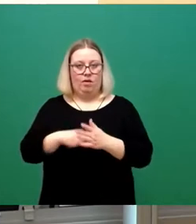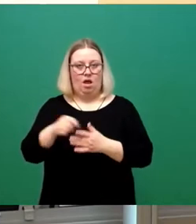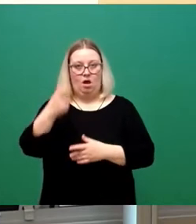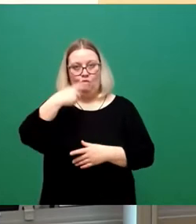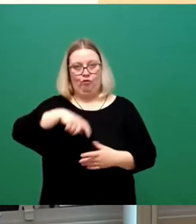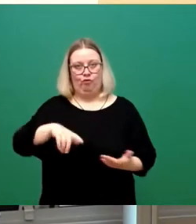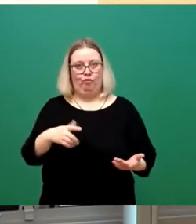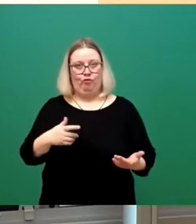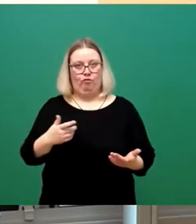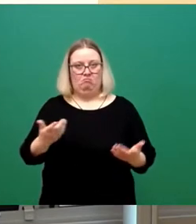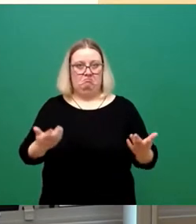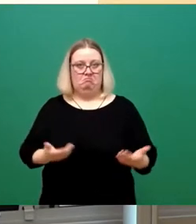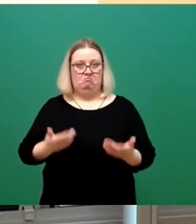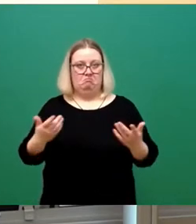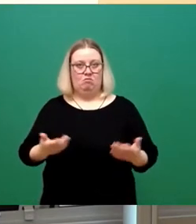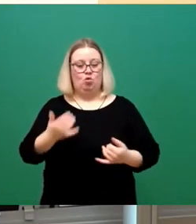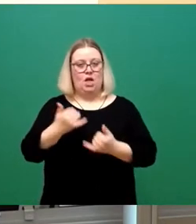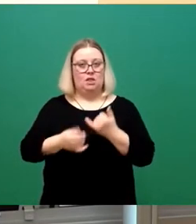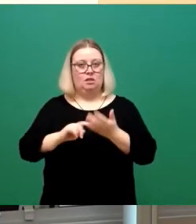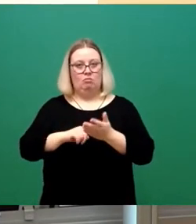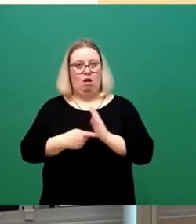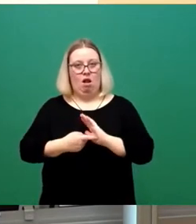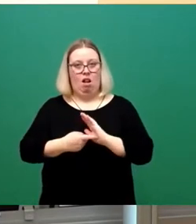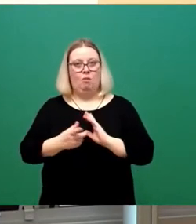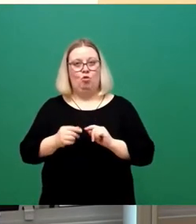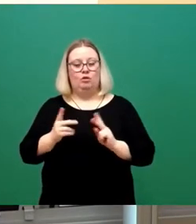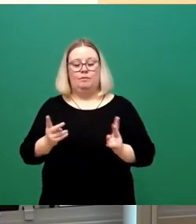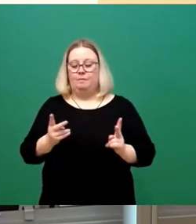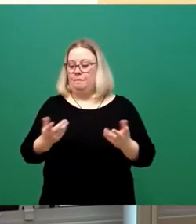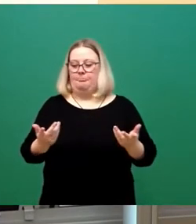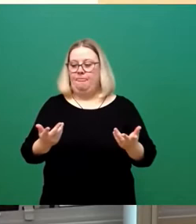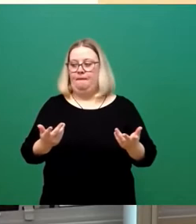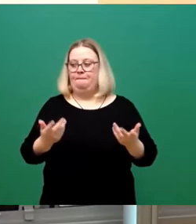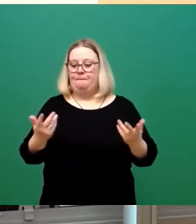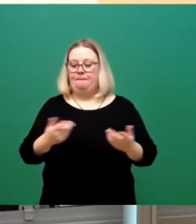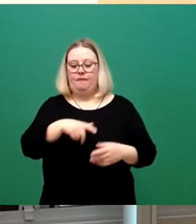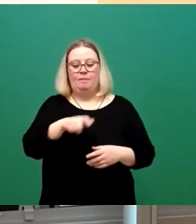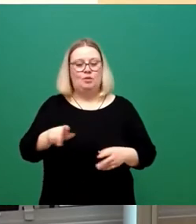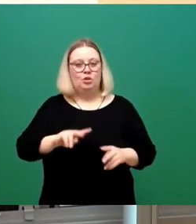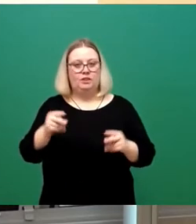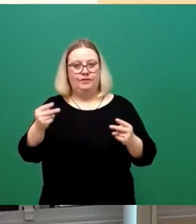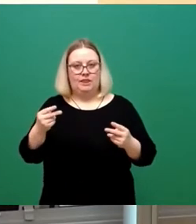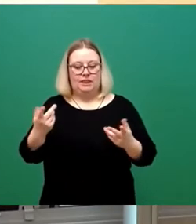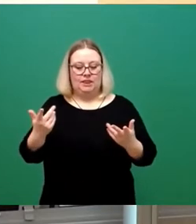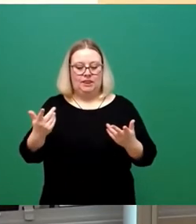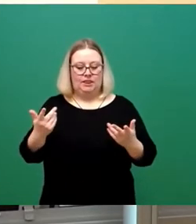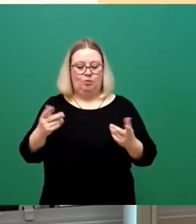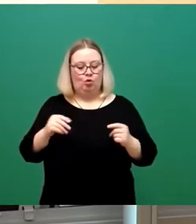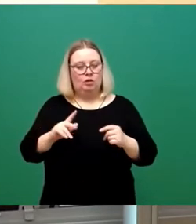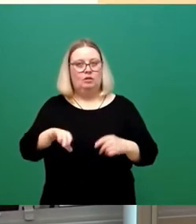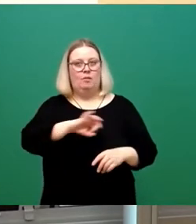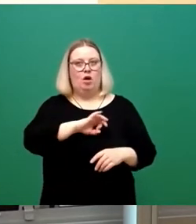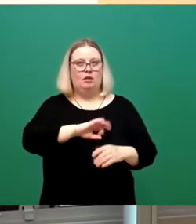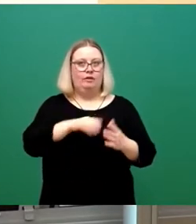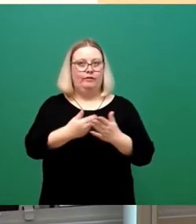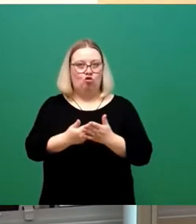wie es beim letzten Mal schon gesagt hat, hier geht es nie um Personen, die Parteien vorschlagen sollen,